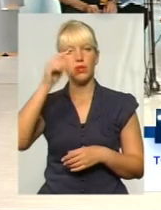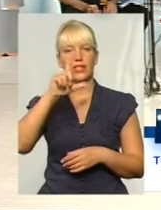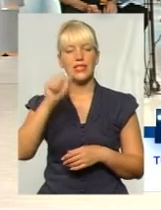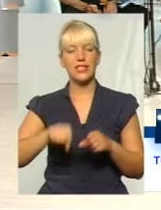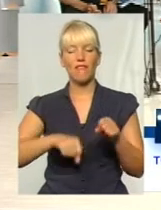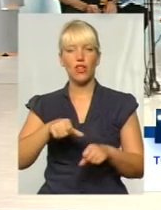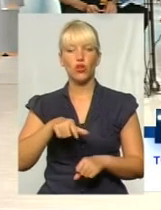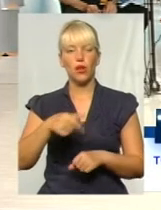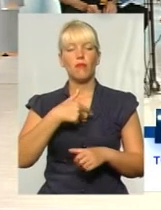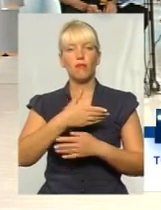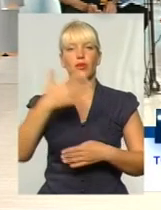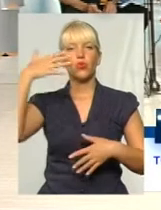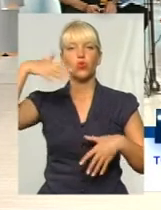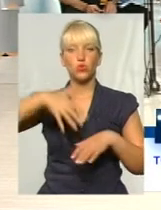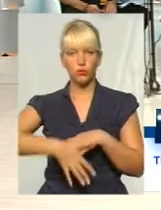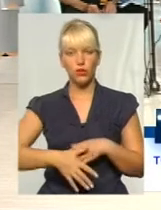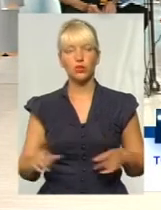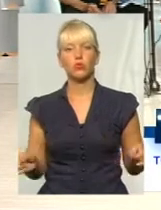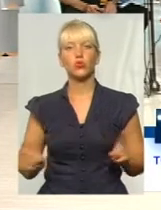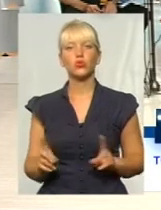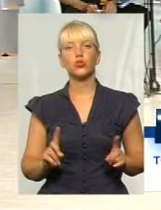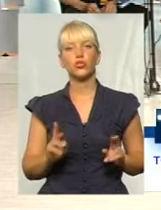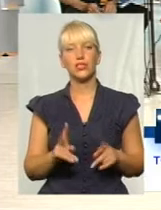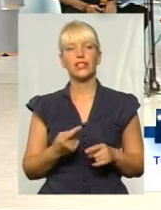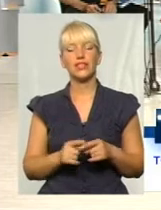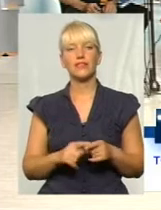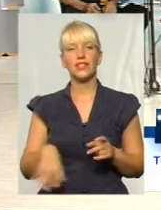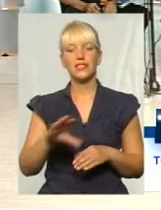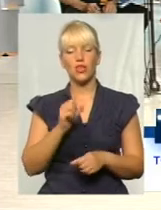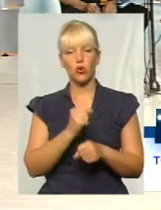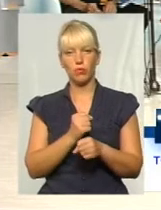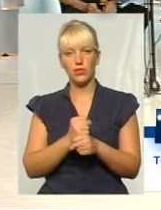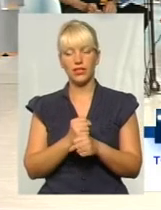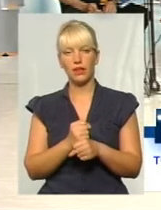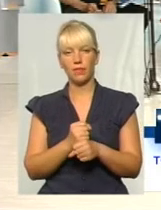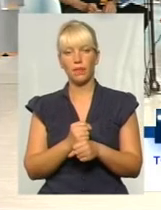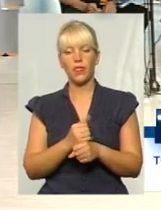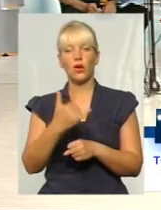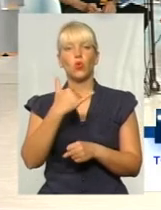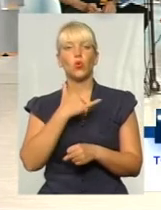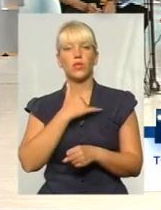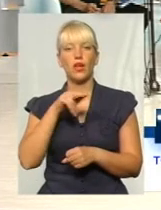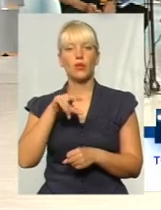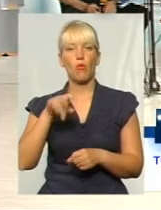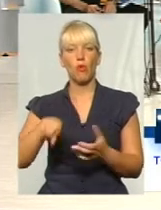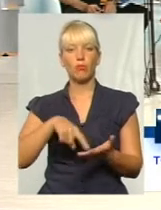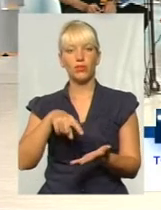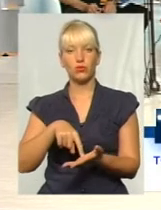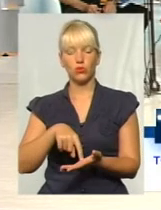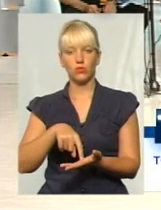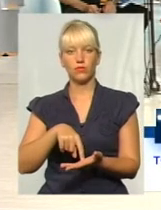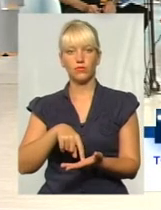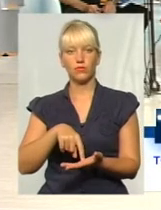розуміємо, як це все робиться. У нас по місту,